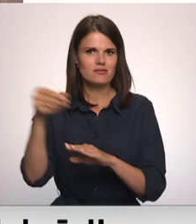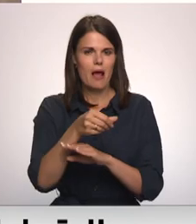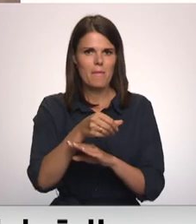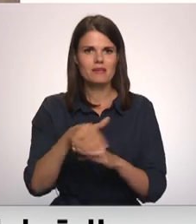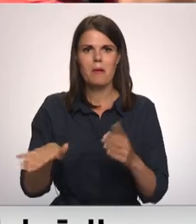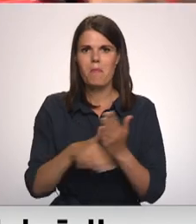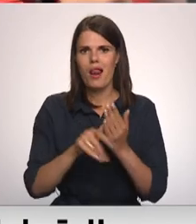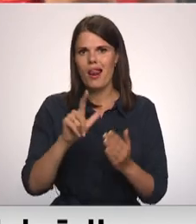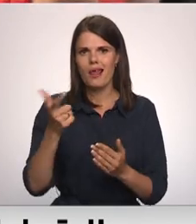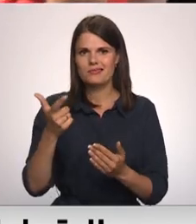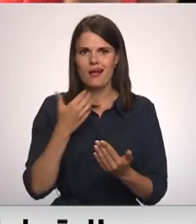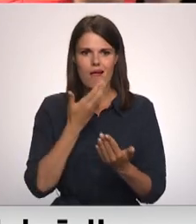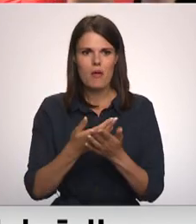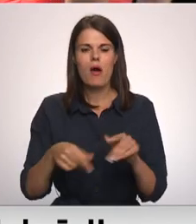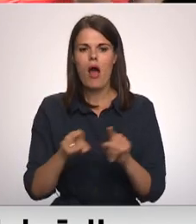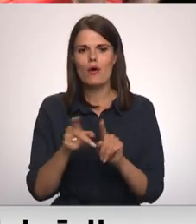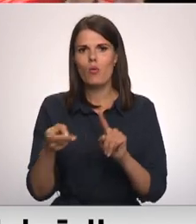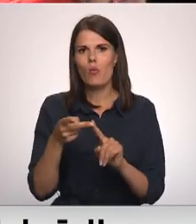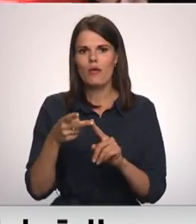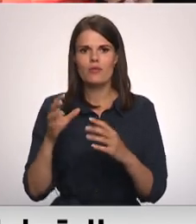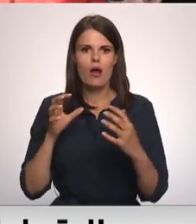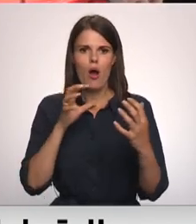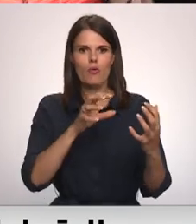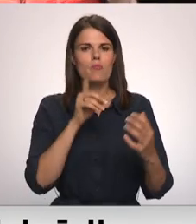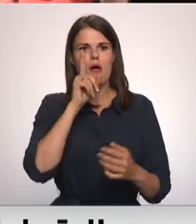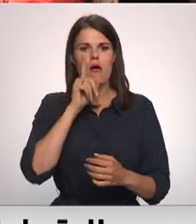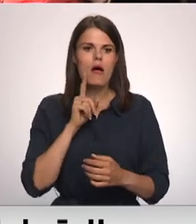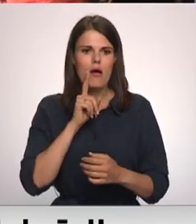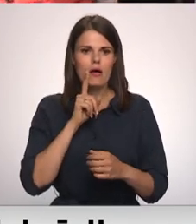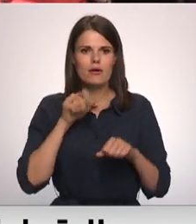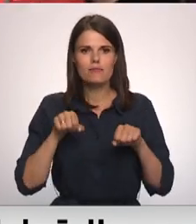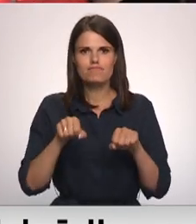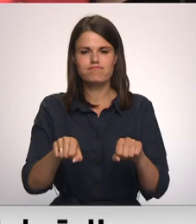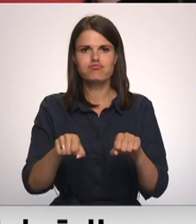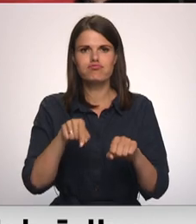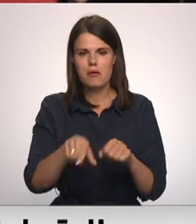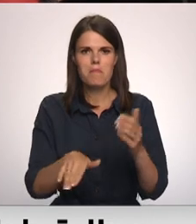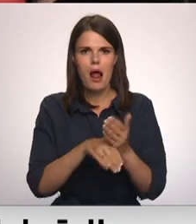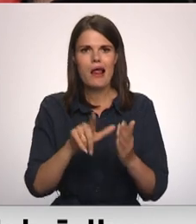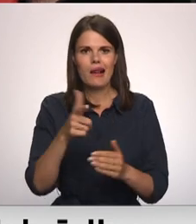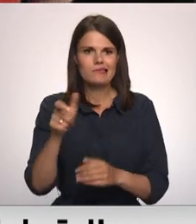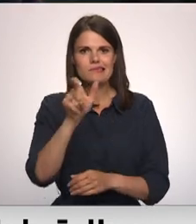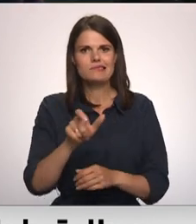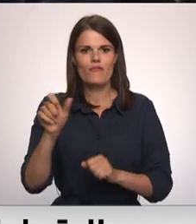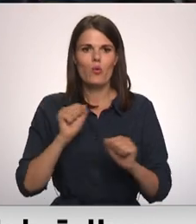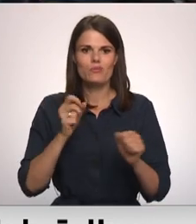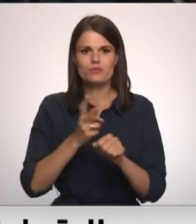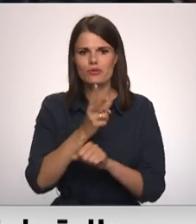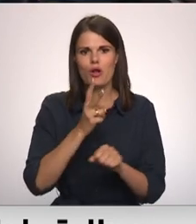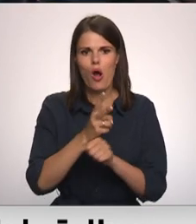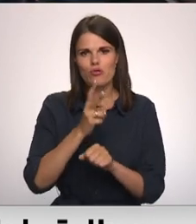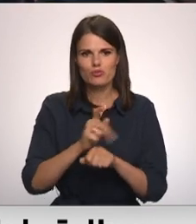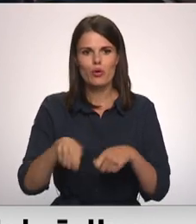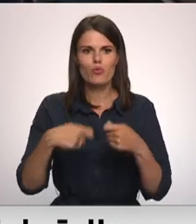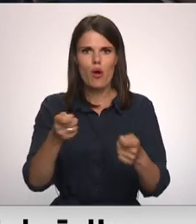līdzekļ klāstā. Arī otrā autobusā ērtākiem mobilitātes skuterim, kas ir viens no palīk līdzekļiem, ko cilvēkiem ar kustību traucējumiem